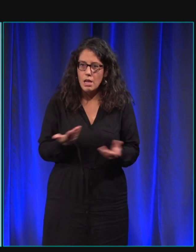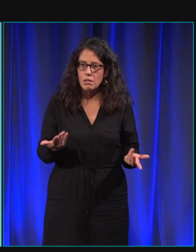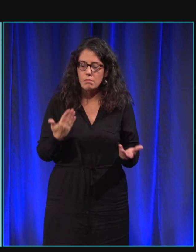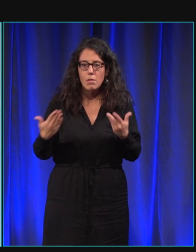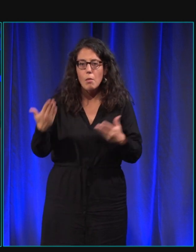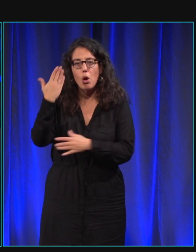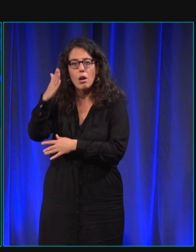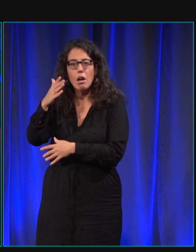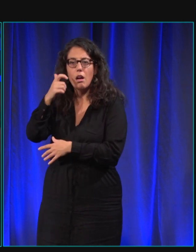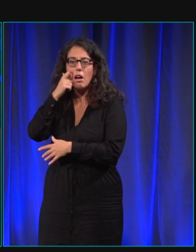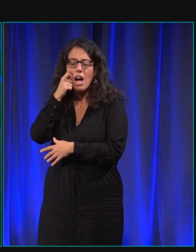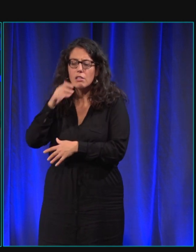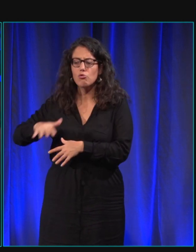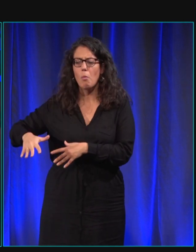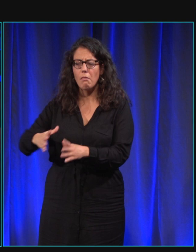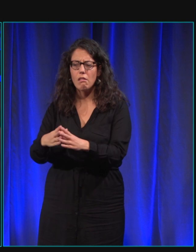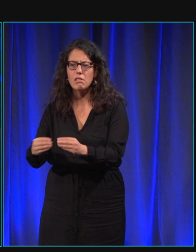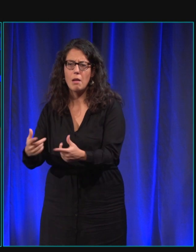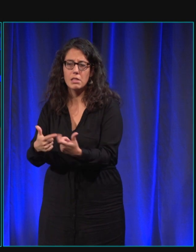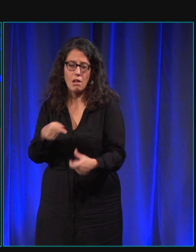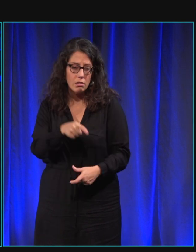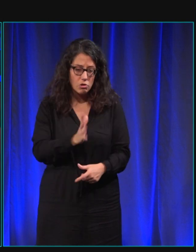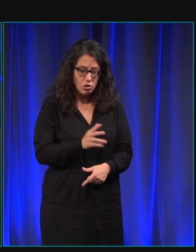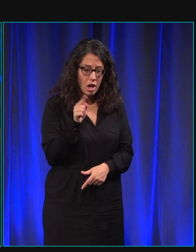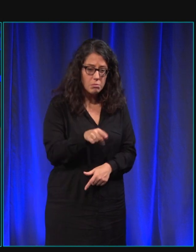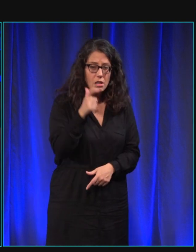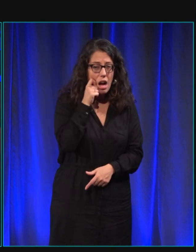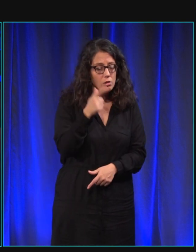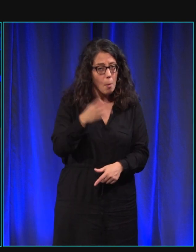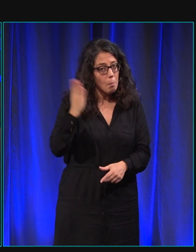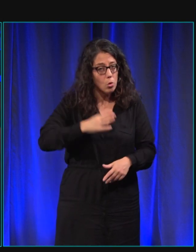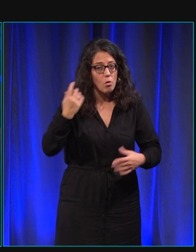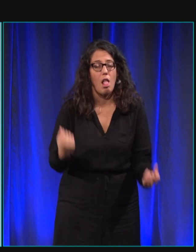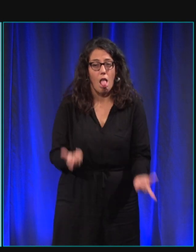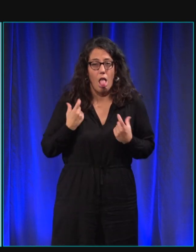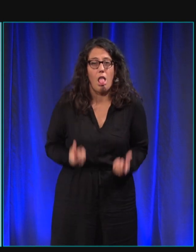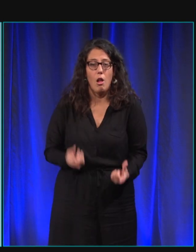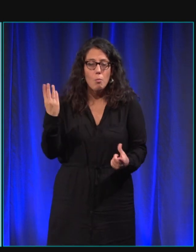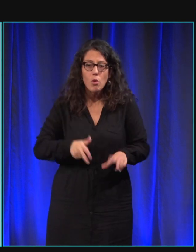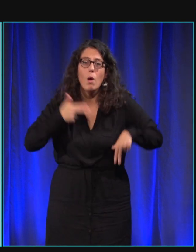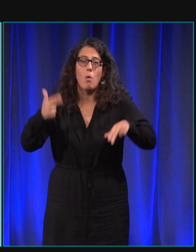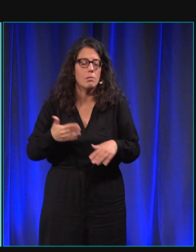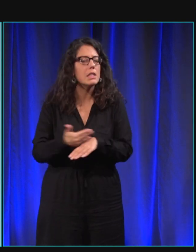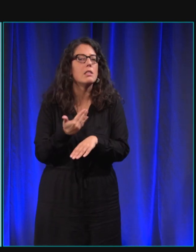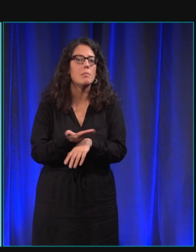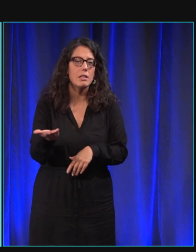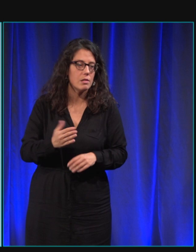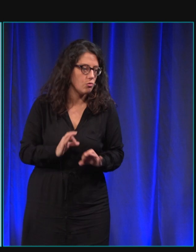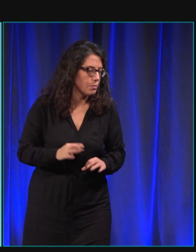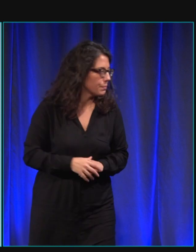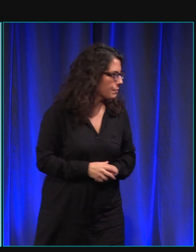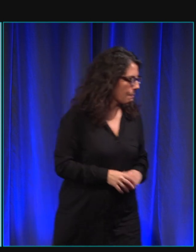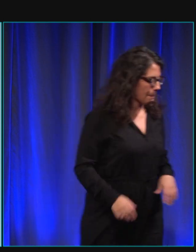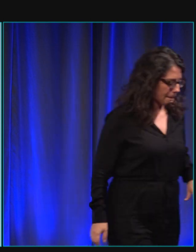races est plus calme etc il a besoin de se dépenser qu'est-ce qui se passe à ce moment-là alors en fait c'est vraiment pour ça qu'on l'a